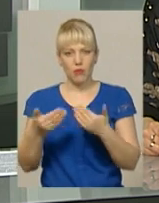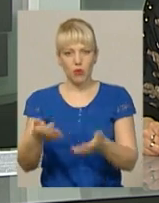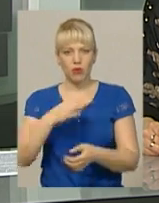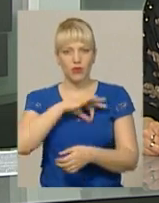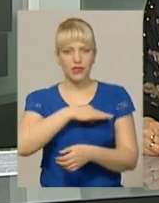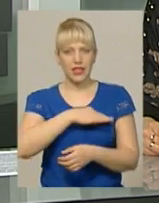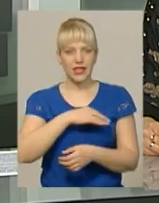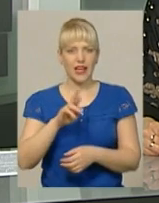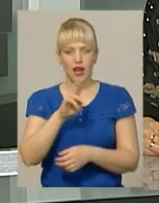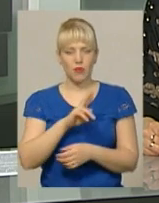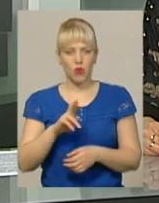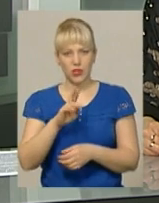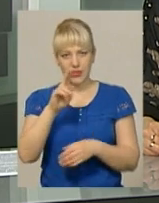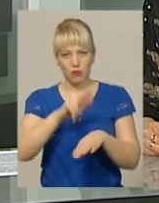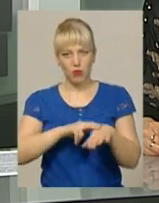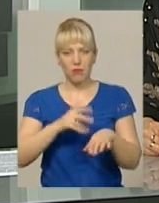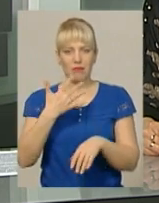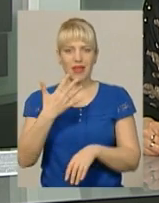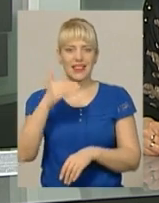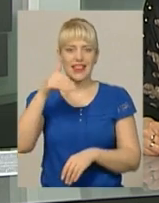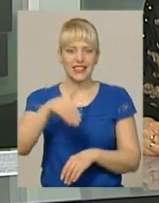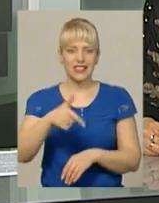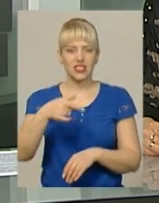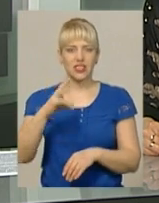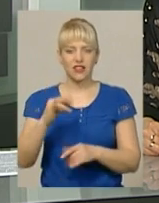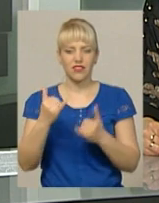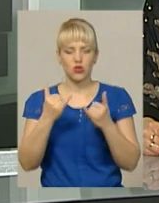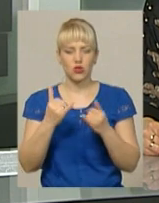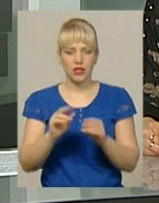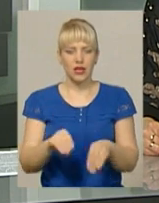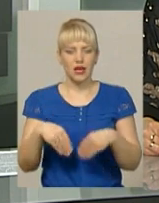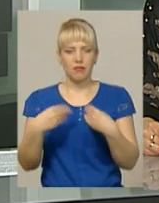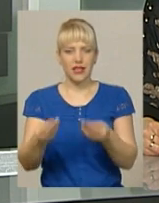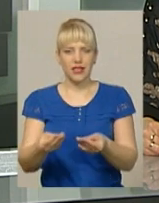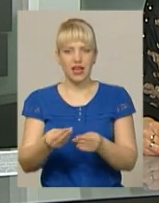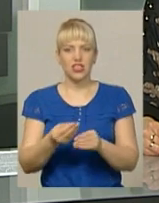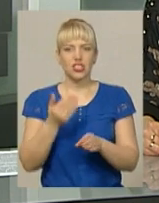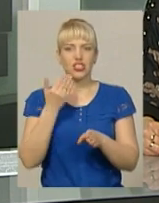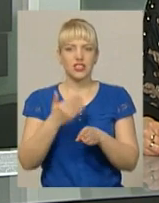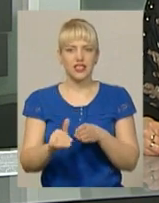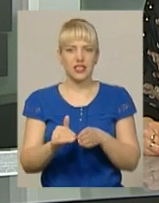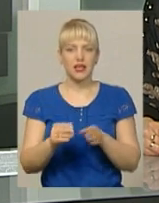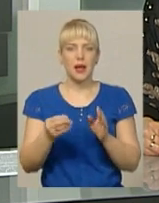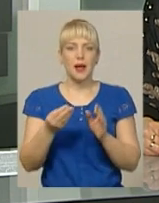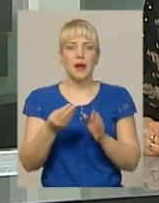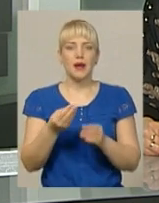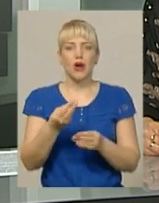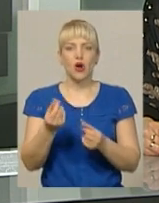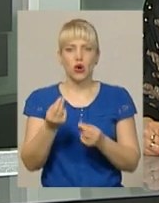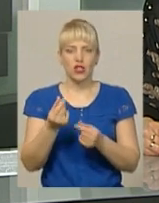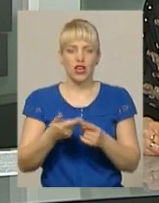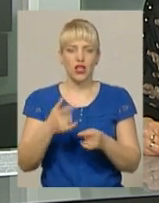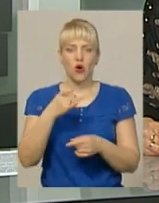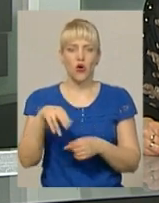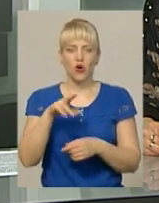відділу поліції 5 тисяч гривень. Сьогодні під час передачі частини мічених грошей – однієї тисячі гривень – працівники Городоцької прокуратури